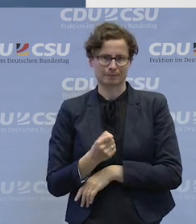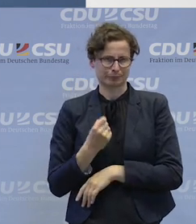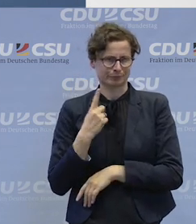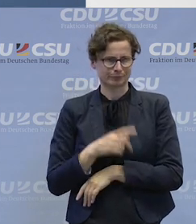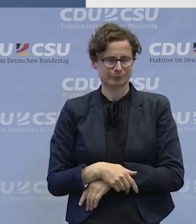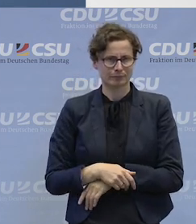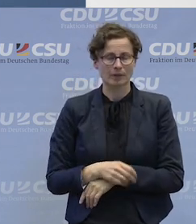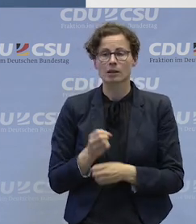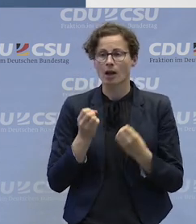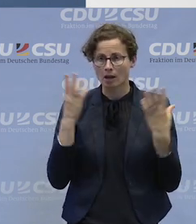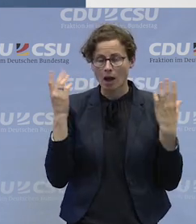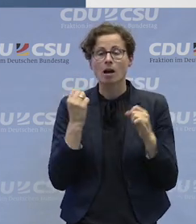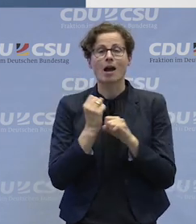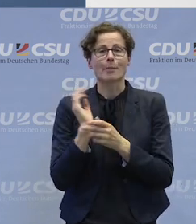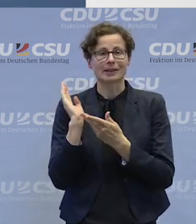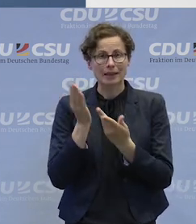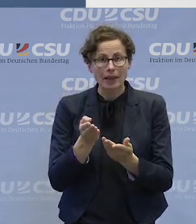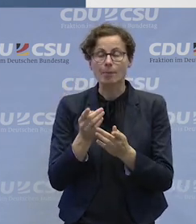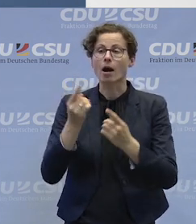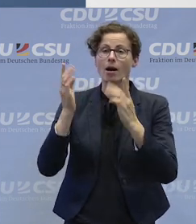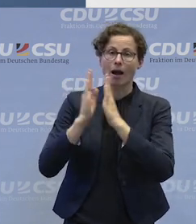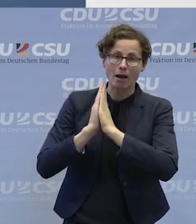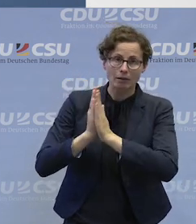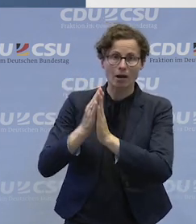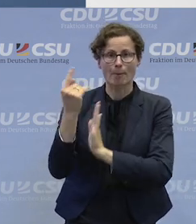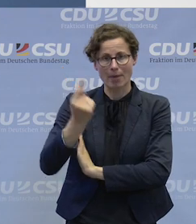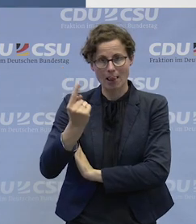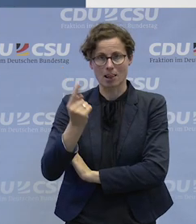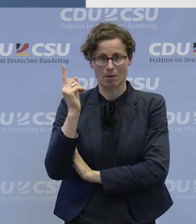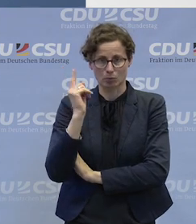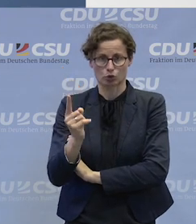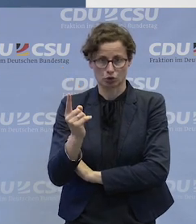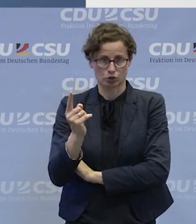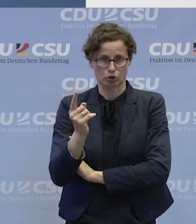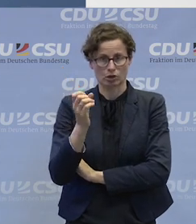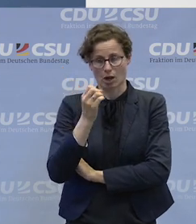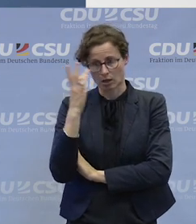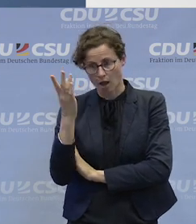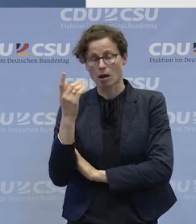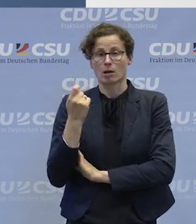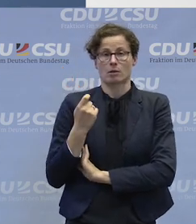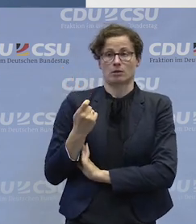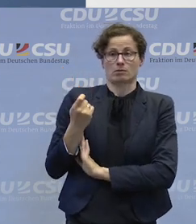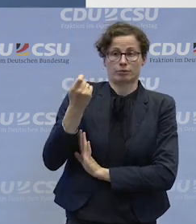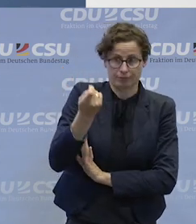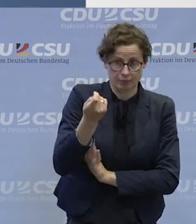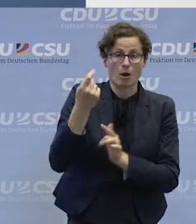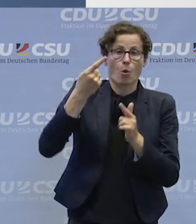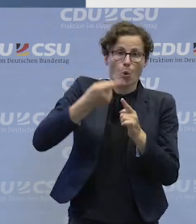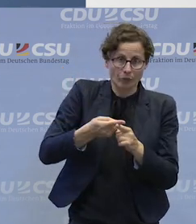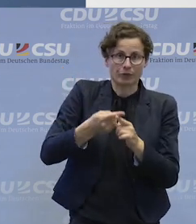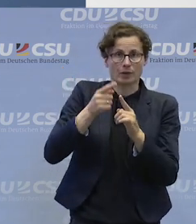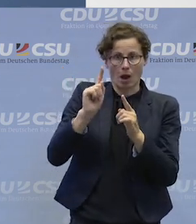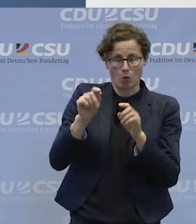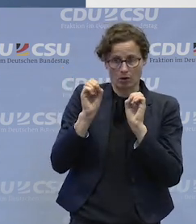natürlich müssen wir an die Arbeitgeber appellieren, natürlich müssen wir Arbeitgeber nicht nur finanziell fördern, sondern auch ein gewisses